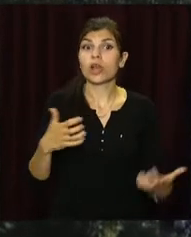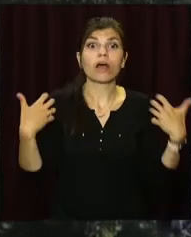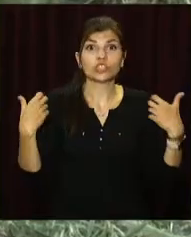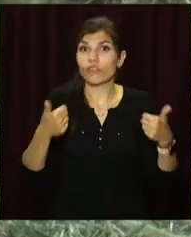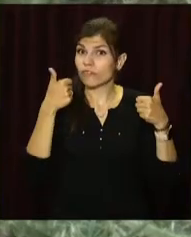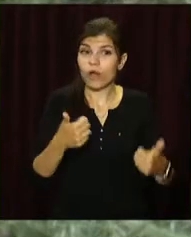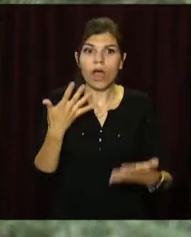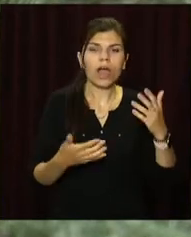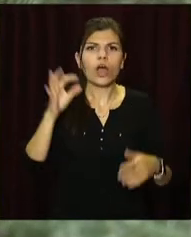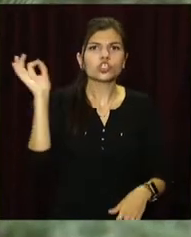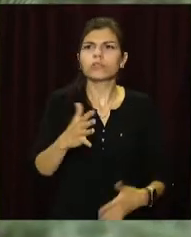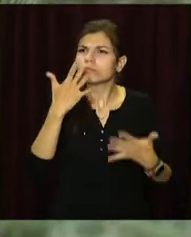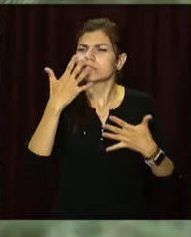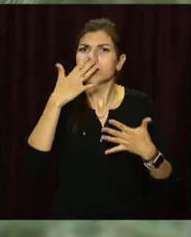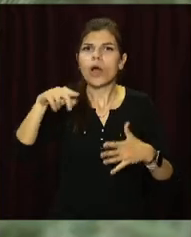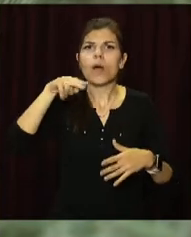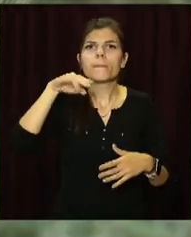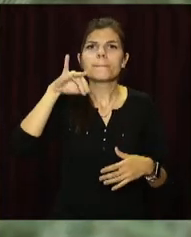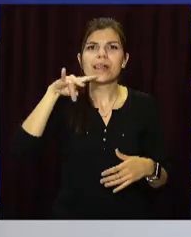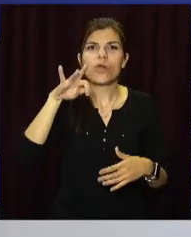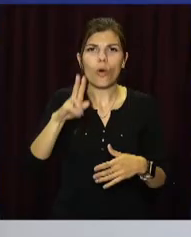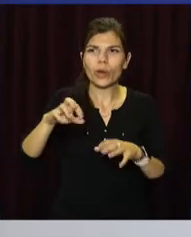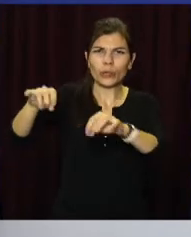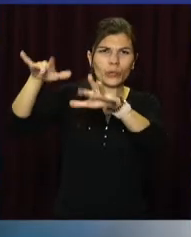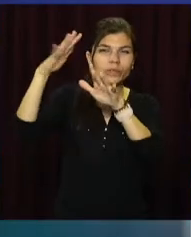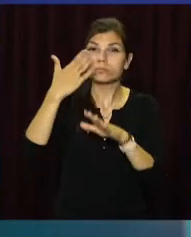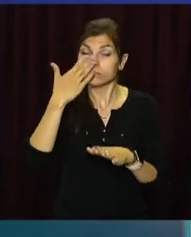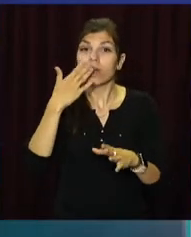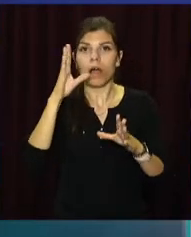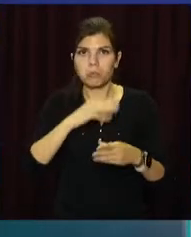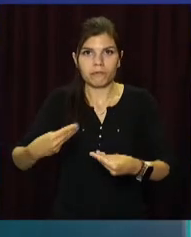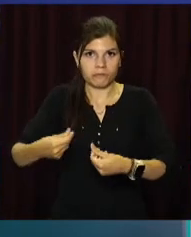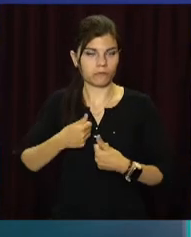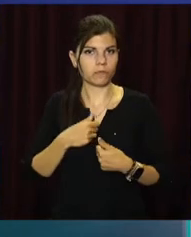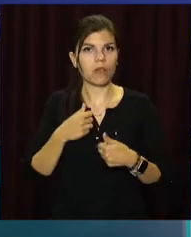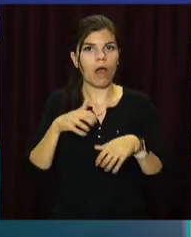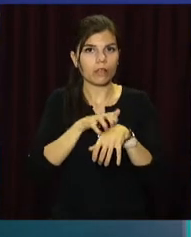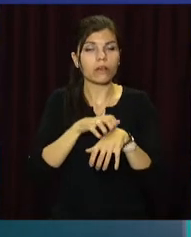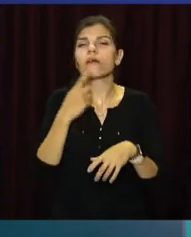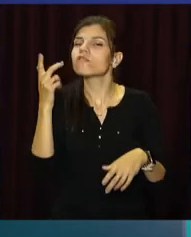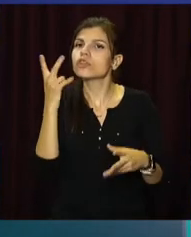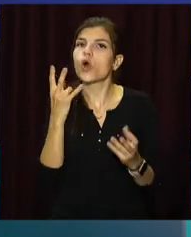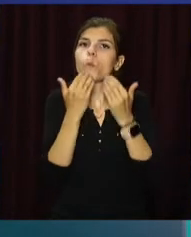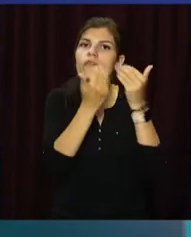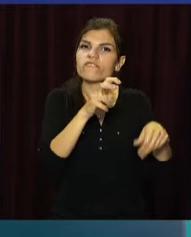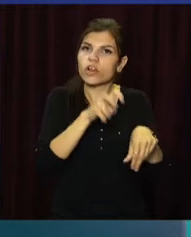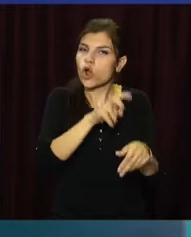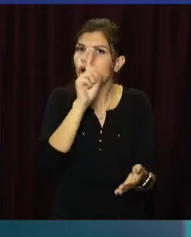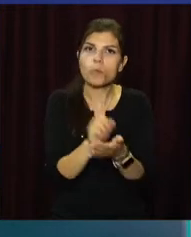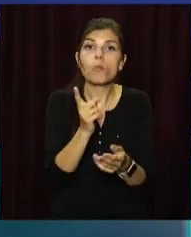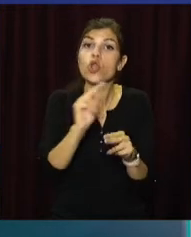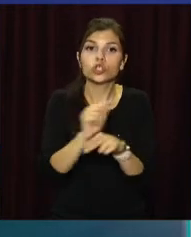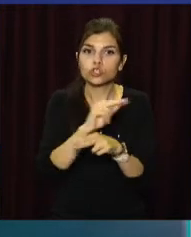Якщо постійно дихати повітрям, спилком бур'яну алергену. Всіхто треба звернутися до врачу. Лічення відбувається для того, щоб це